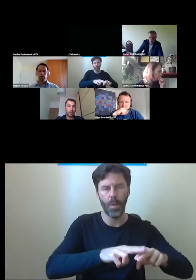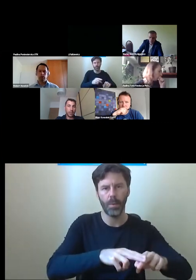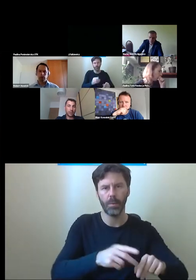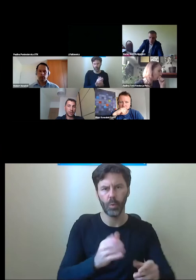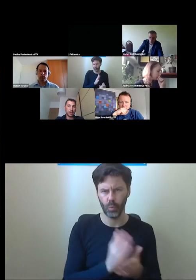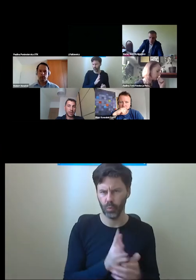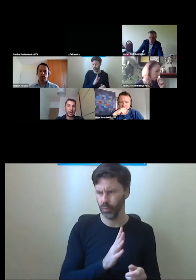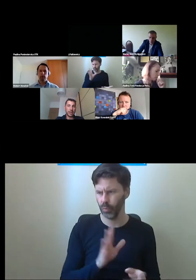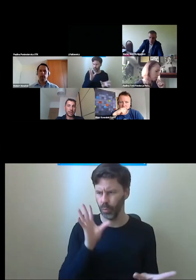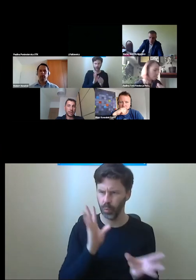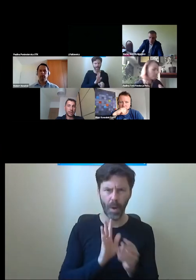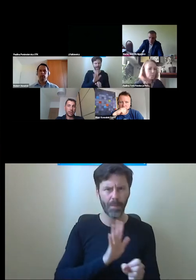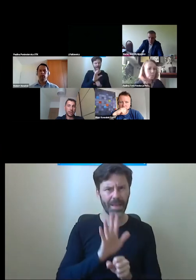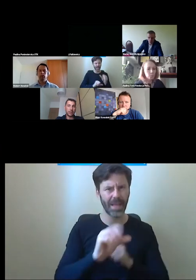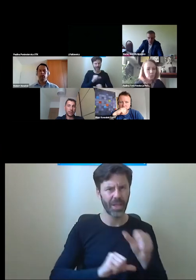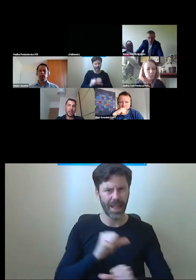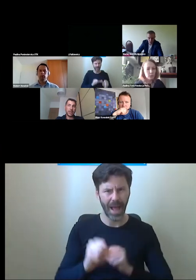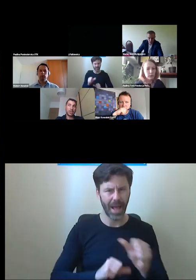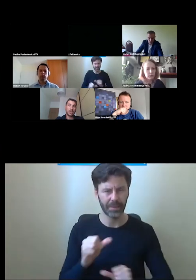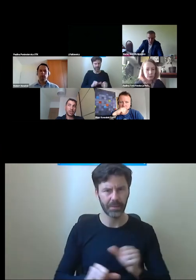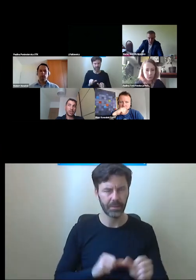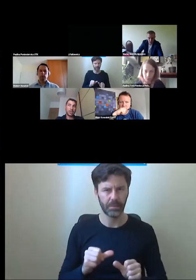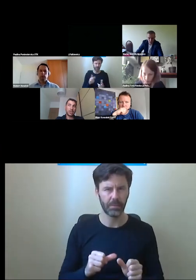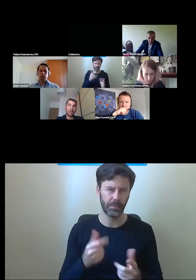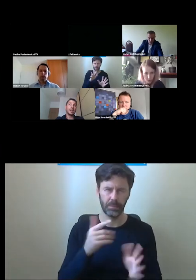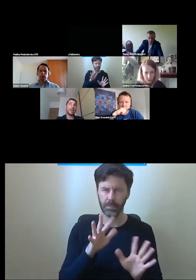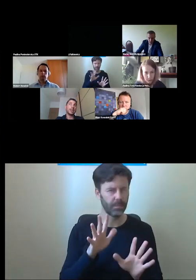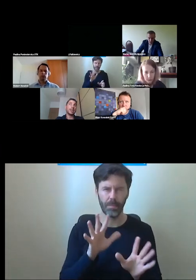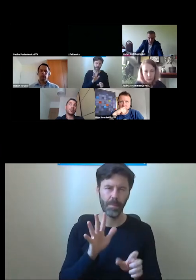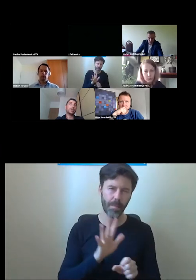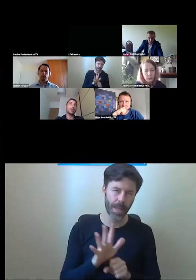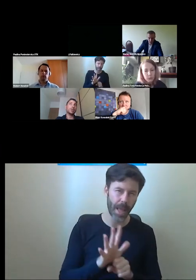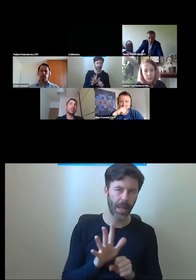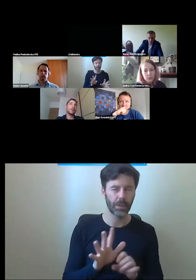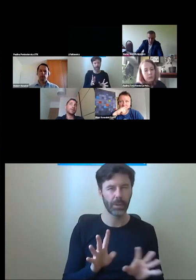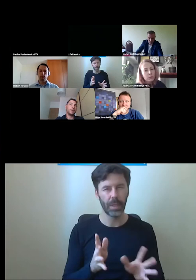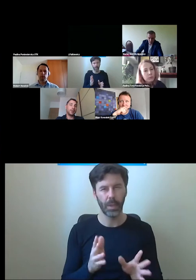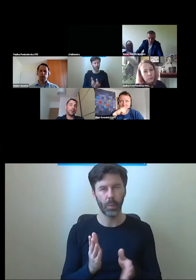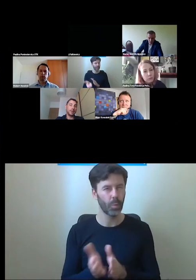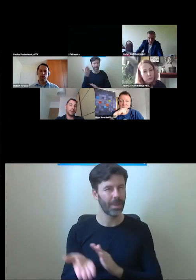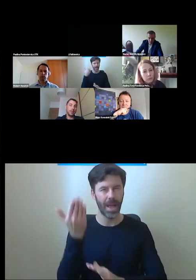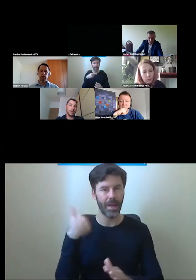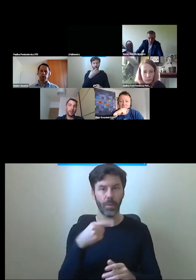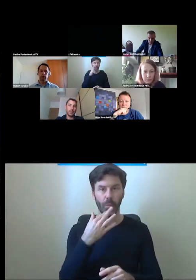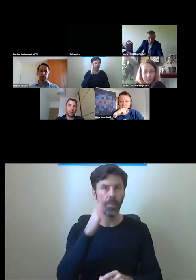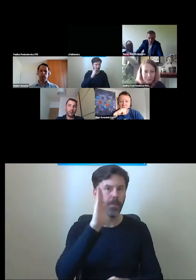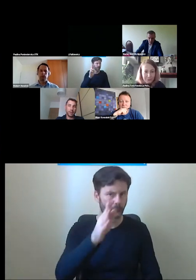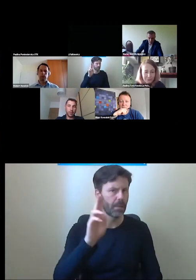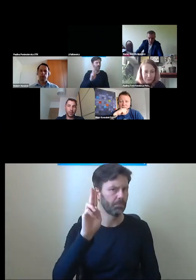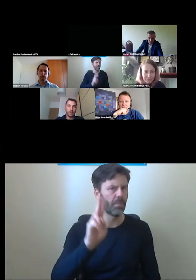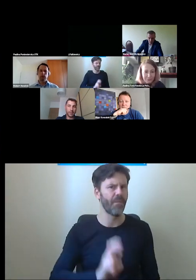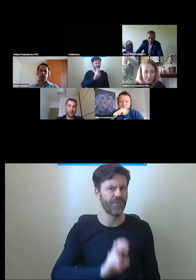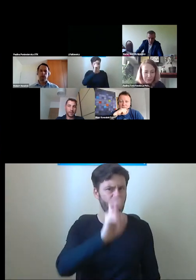od pierwszych deklaracji. 15 może nie, ale te deklaracje były mocno przed euro, że powstaną windy. W tej chwili mówimy o